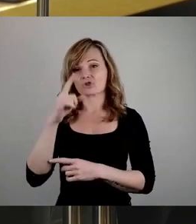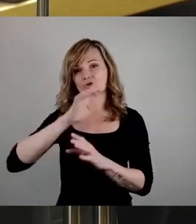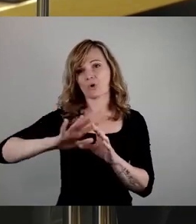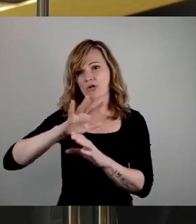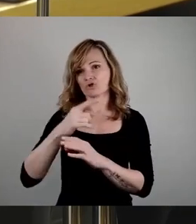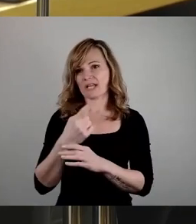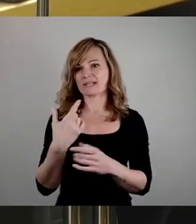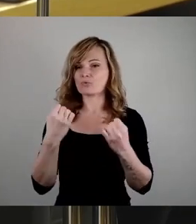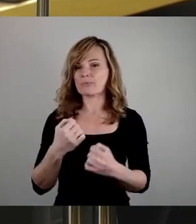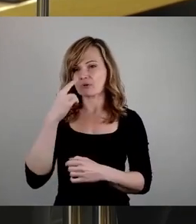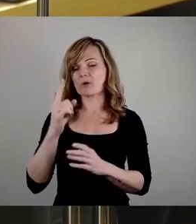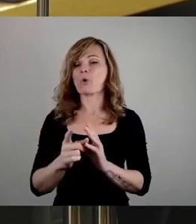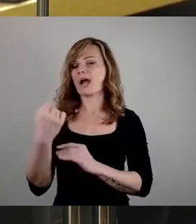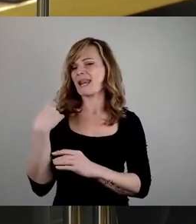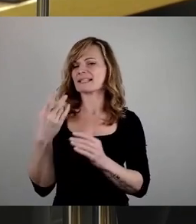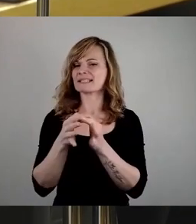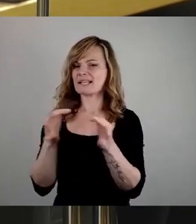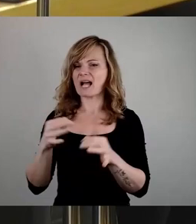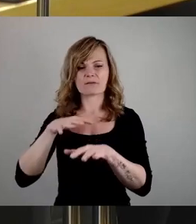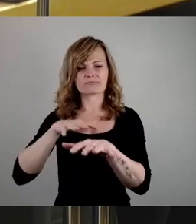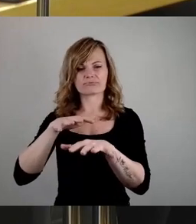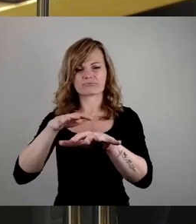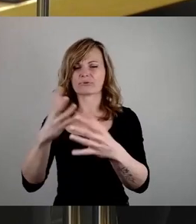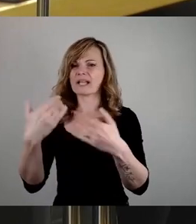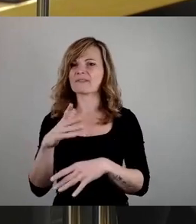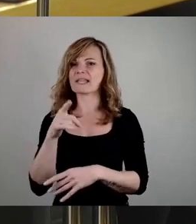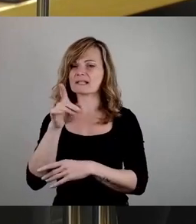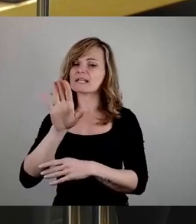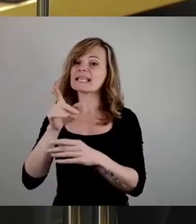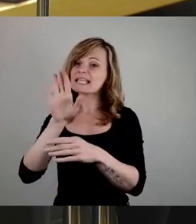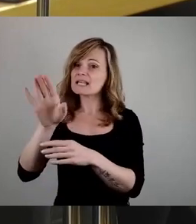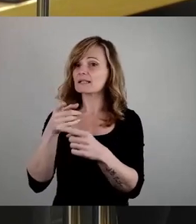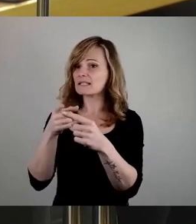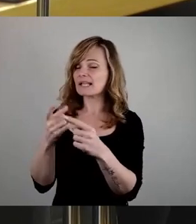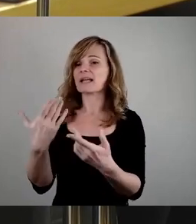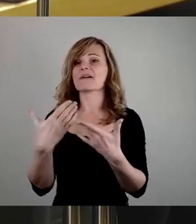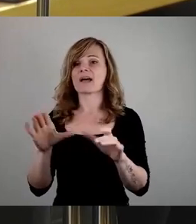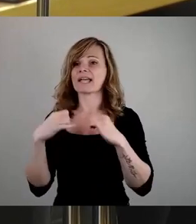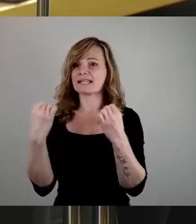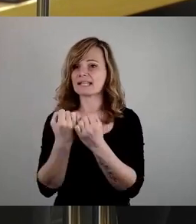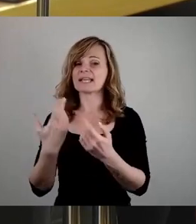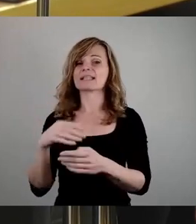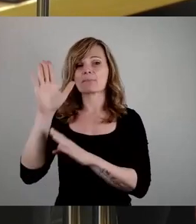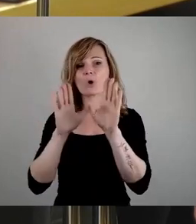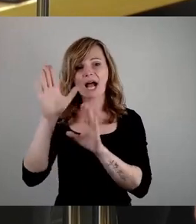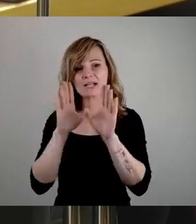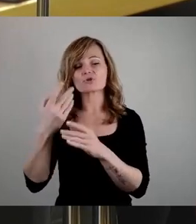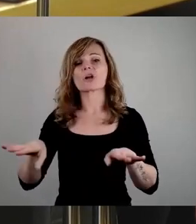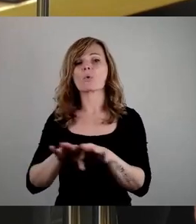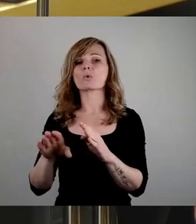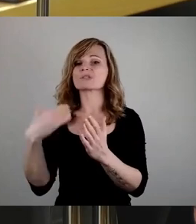die am letzten Wochen, in den letzten Tagen auf der Straße waren, ist es Ihr Ziel, die freiheitlich-demokratische Grundordnung in Deutschland abzuschaffen.